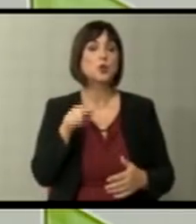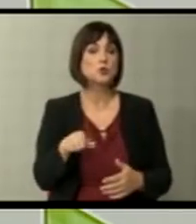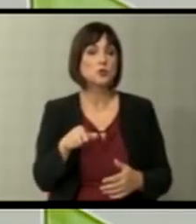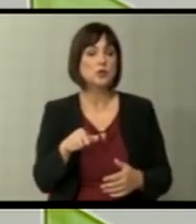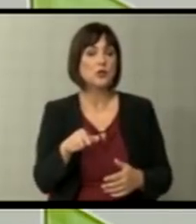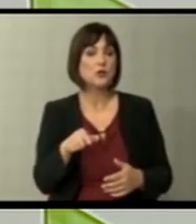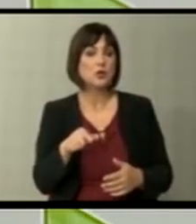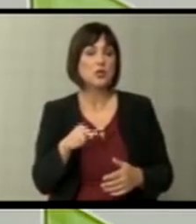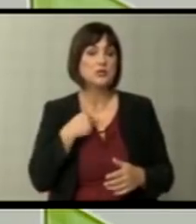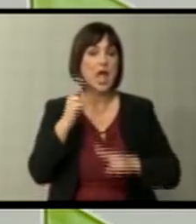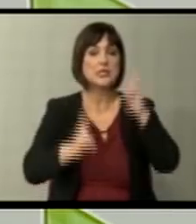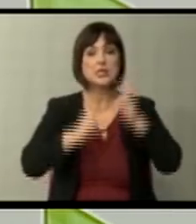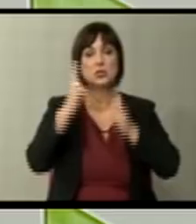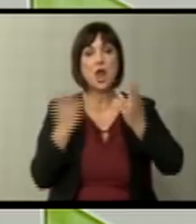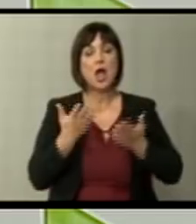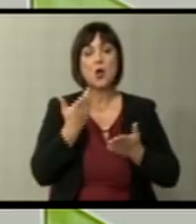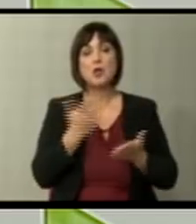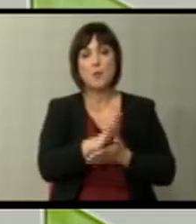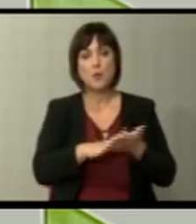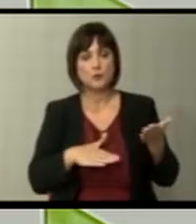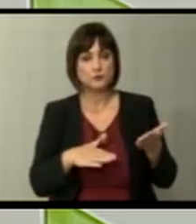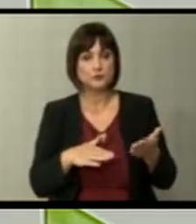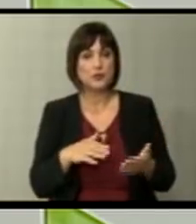повторно се дискутира како ќе се воспостави.